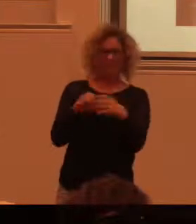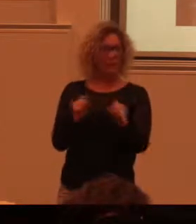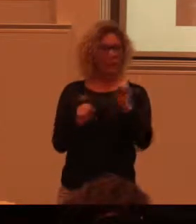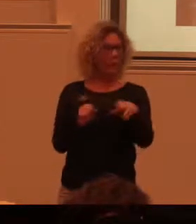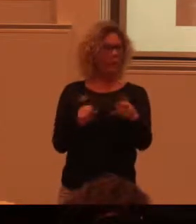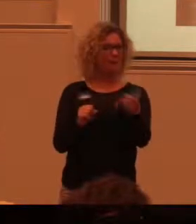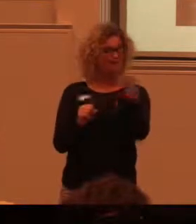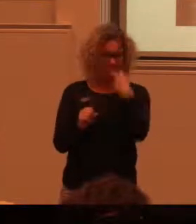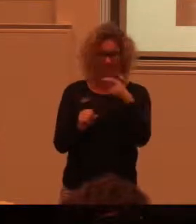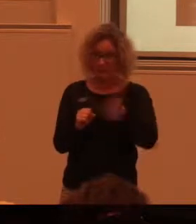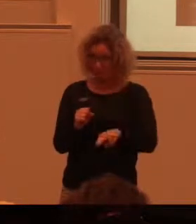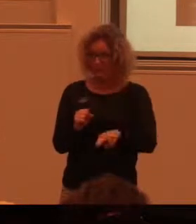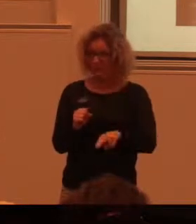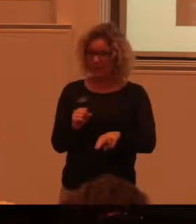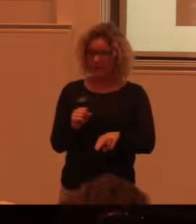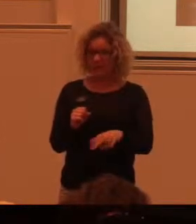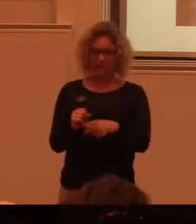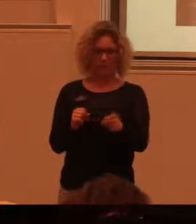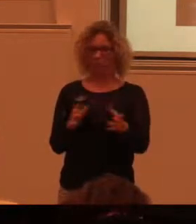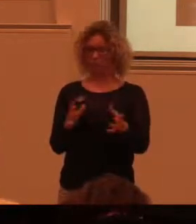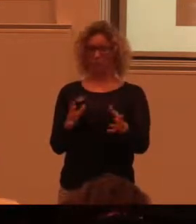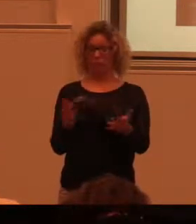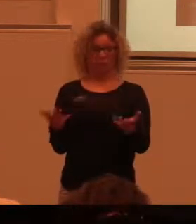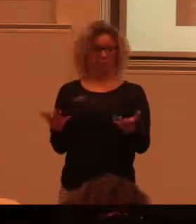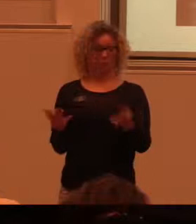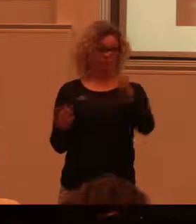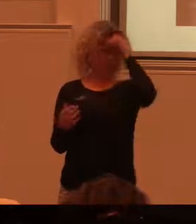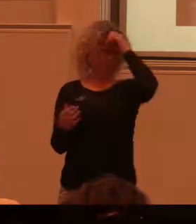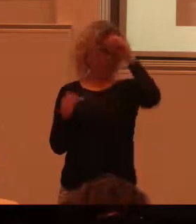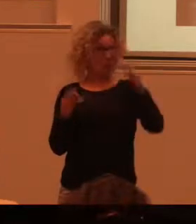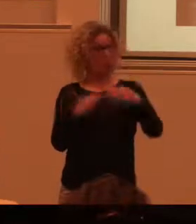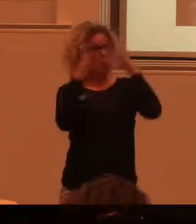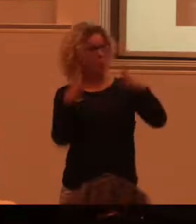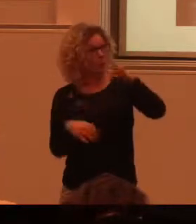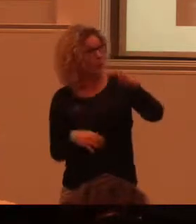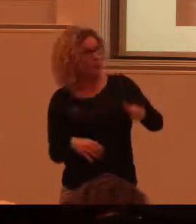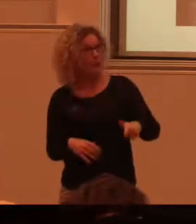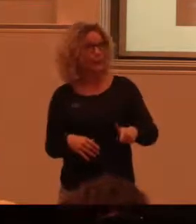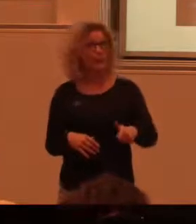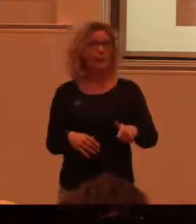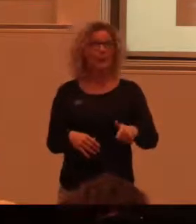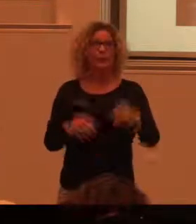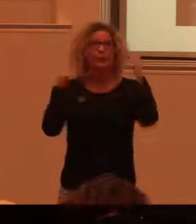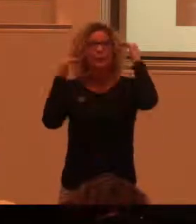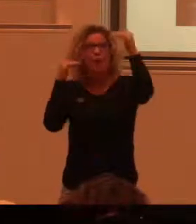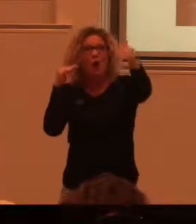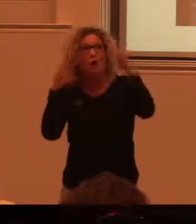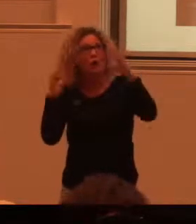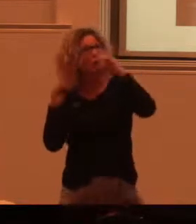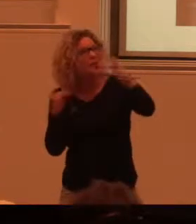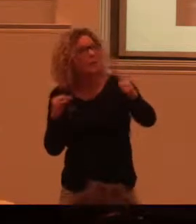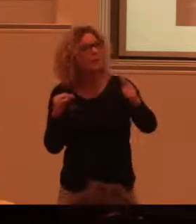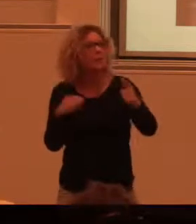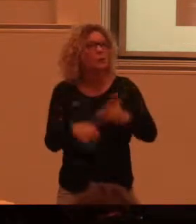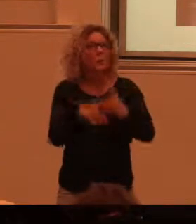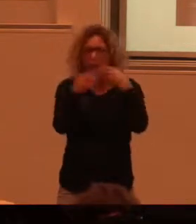inte ser ett dugg de har inte en aning om hur husen ser ut vad är det för typ av tak vad är det för